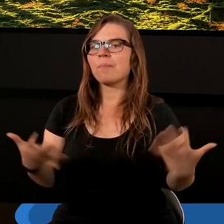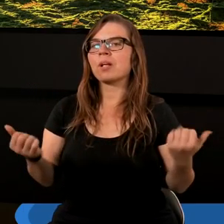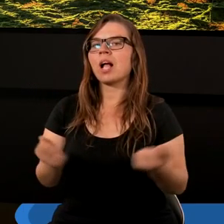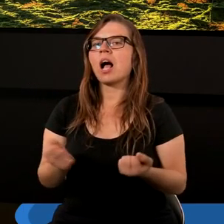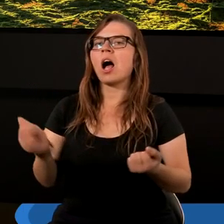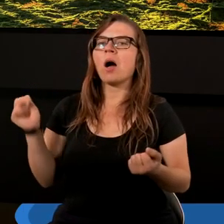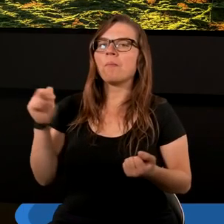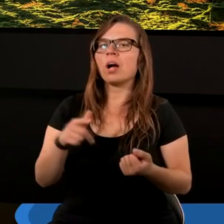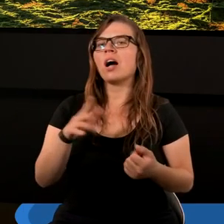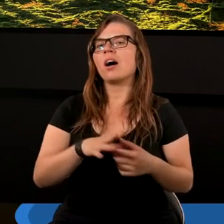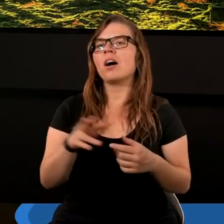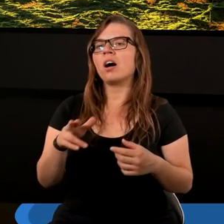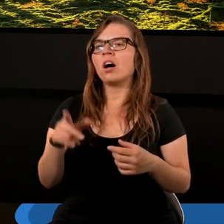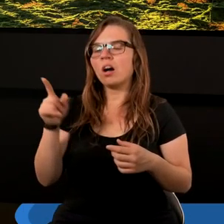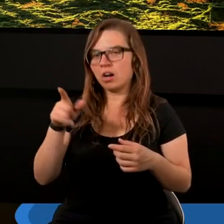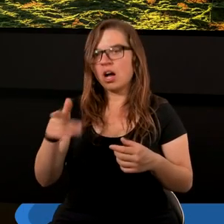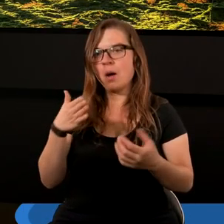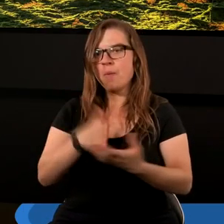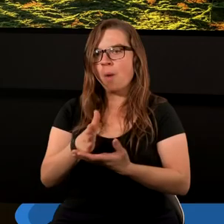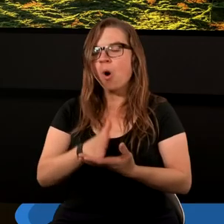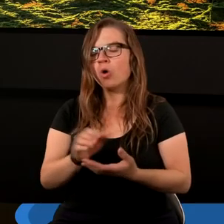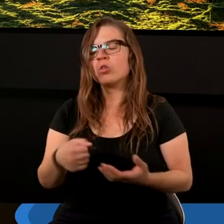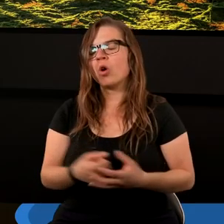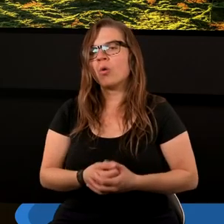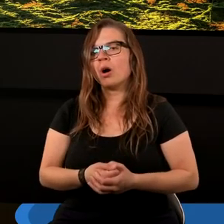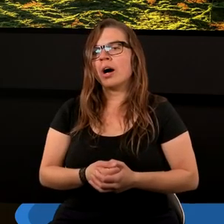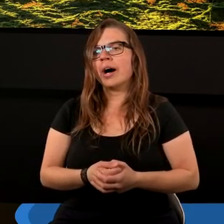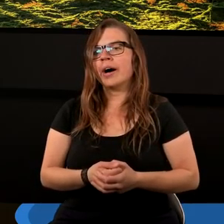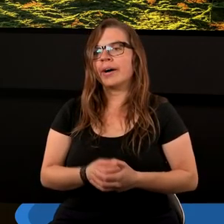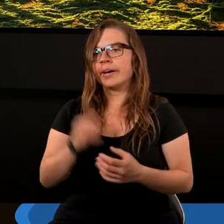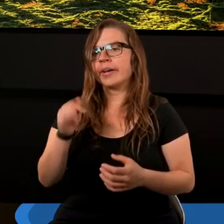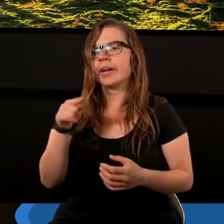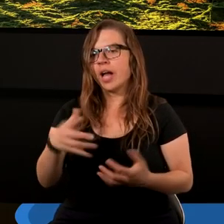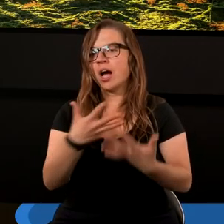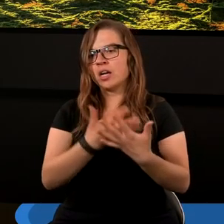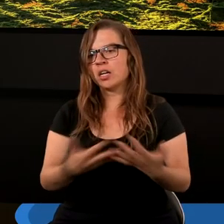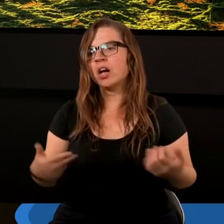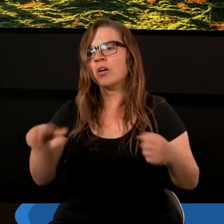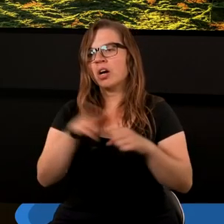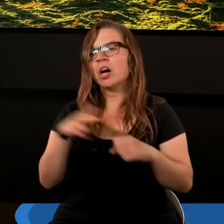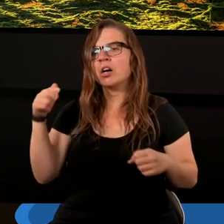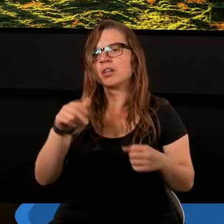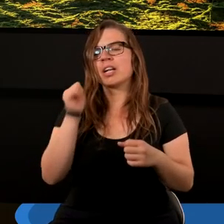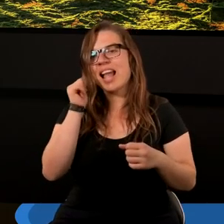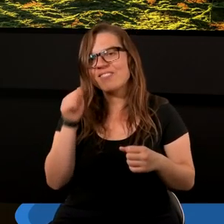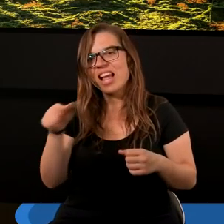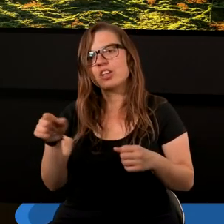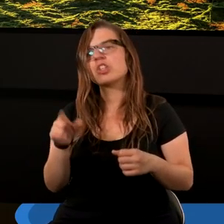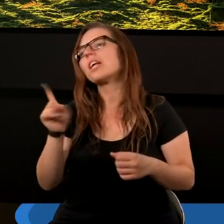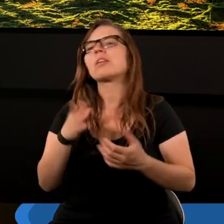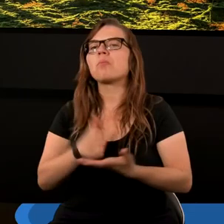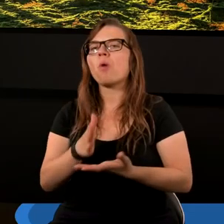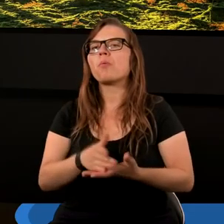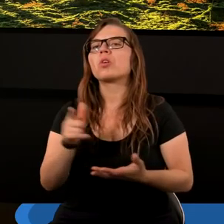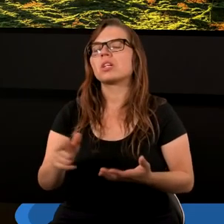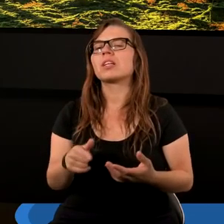przyszła niewieście z pomocą. I ta ziemia, która przyszła niewieście z pomocą,